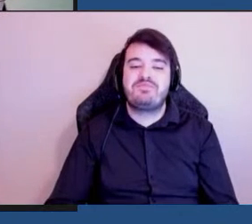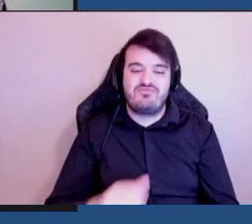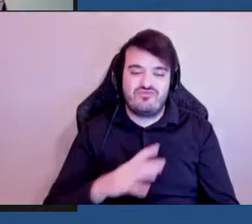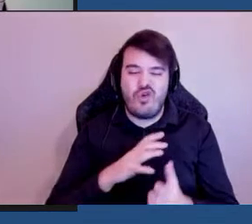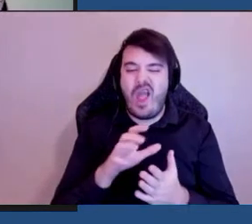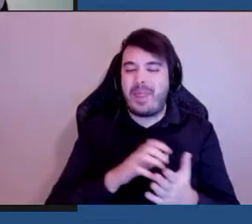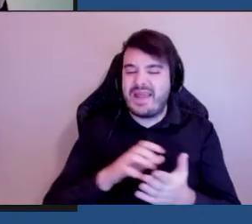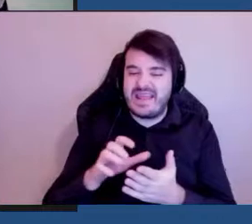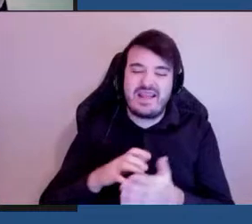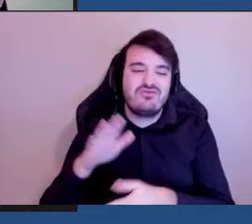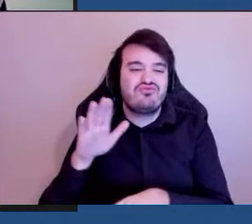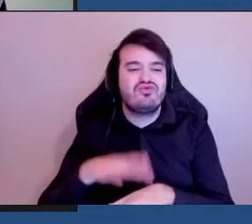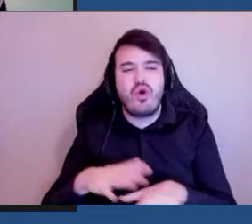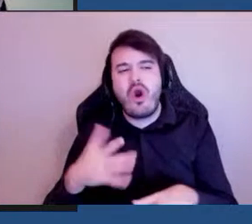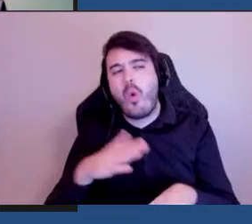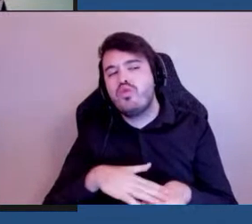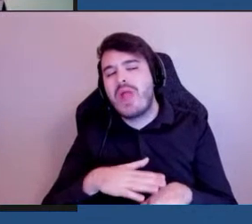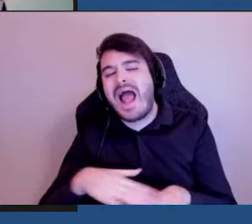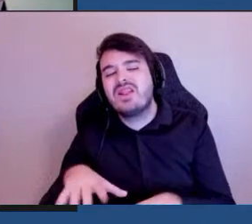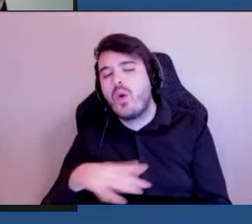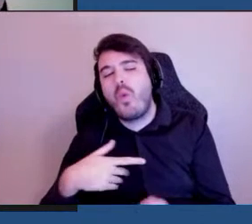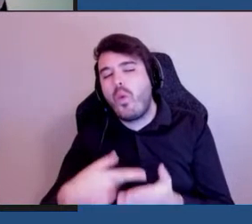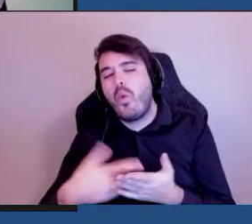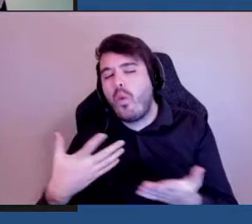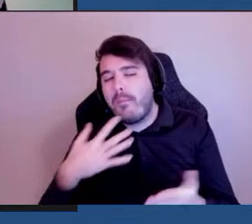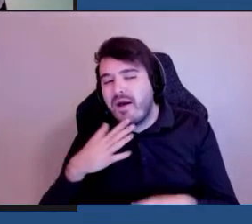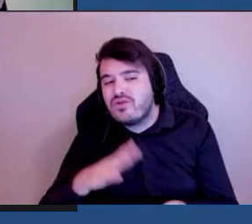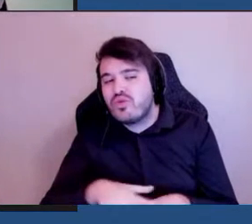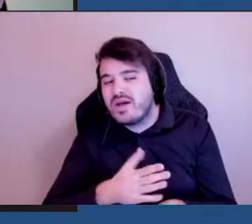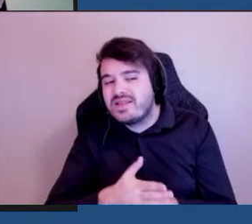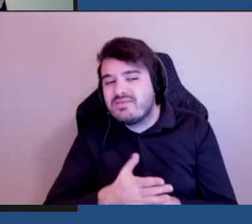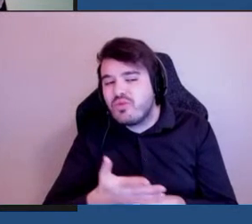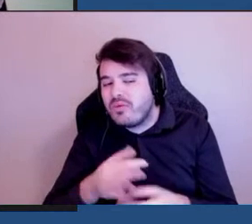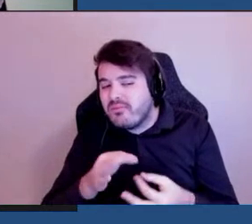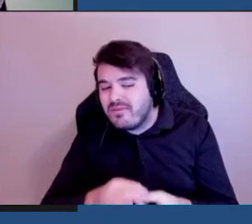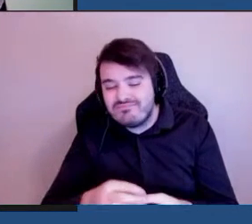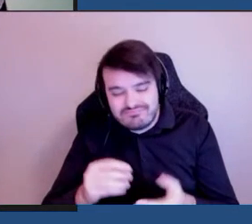sur les consultations portant sur l'accessibilité